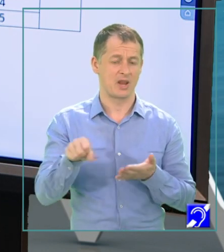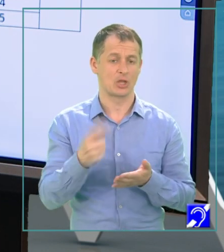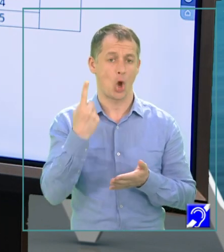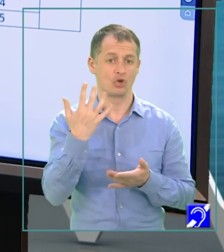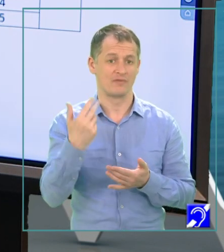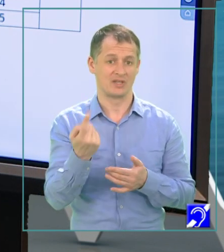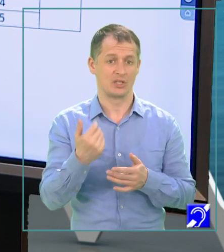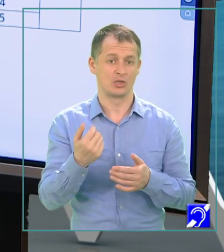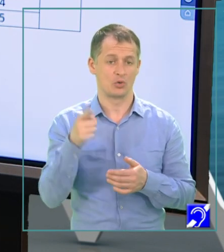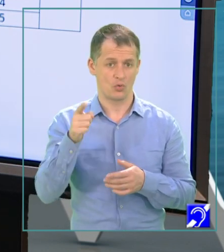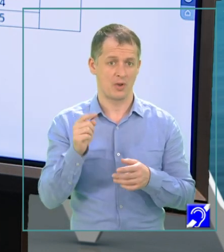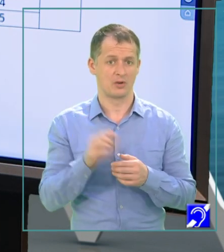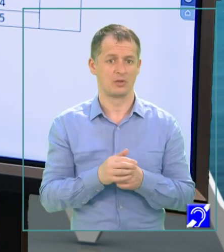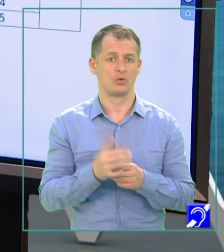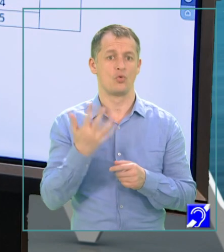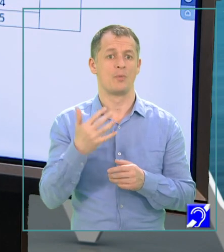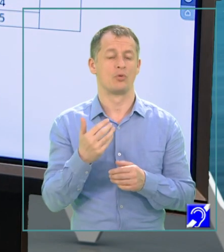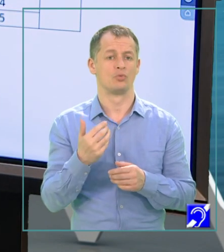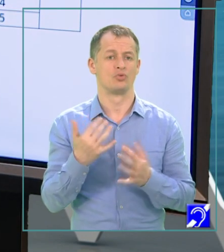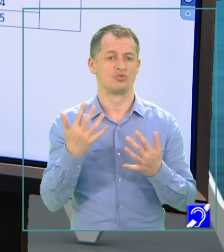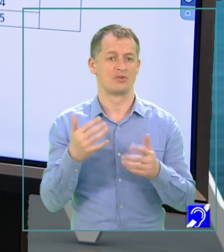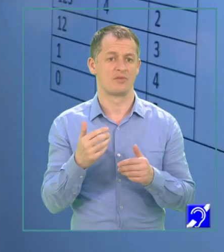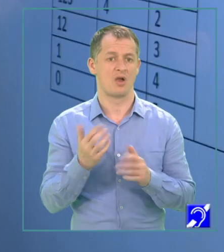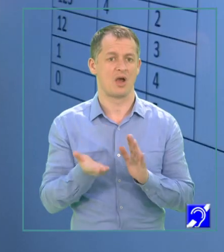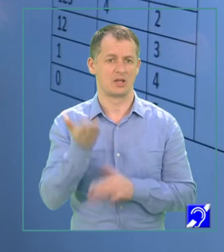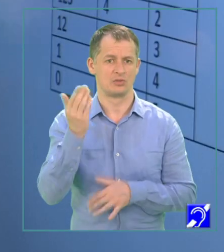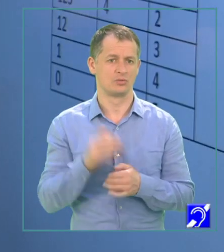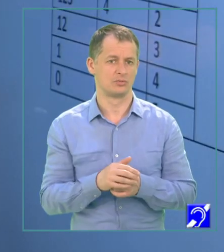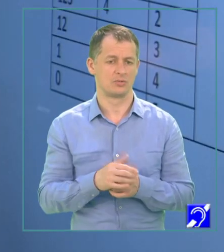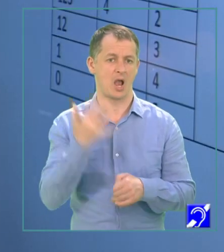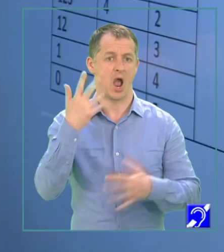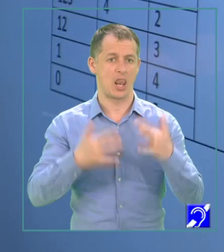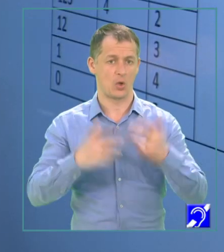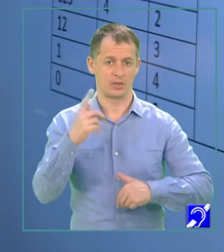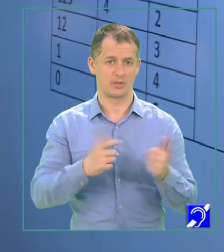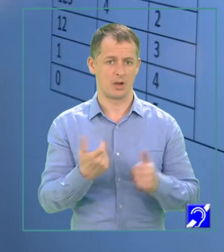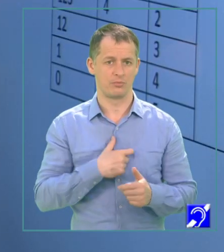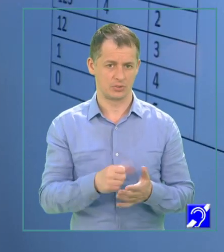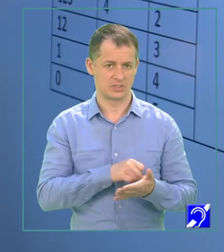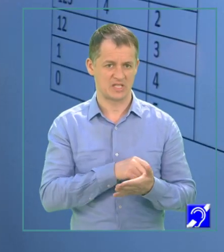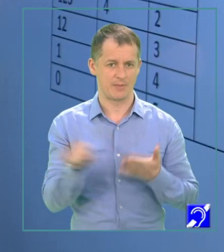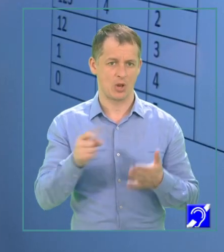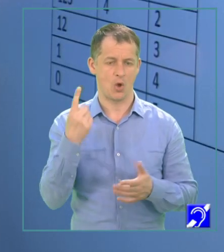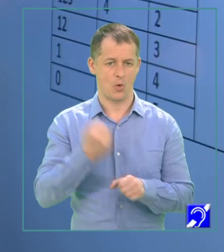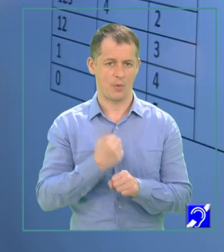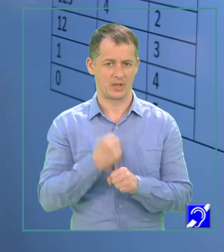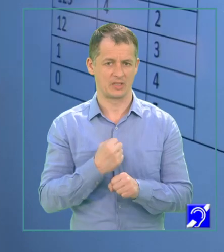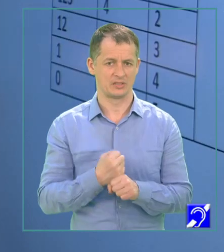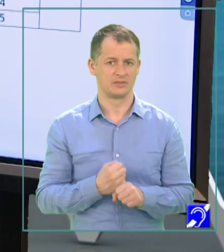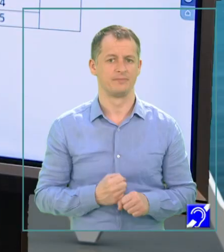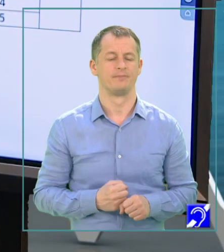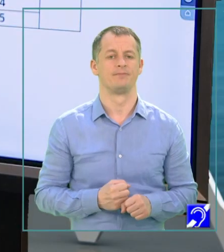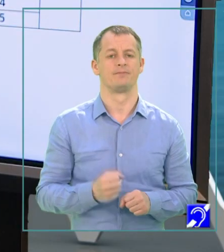numărul de cifre a crescut. Este un algoritm în care putem să eliminăm una din operații, respectiv cifra